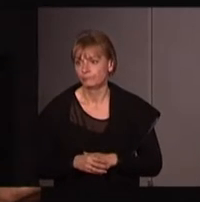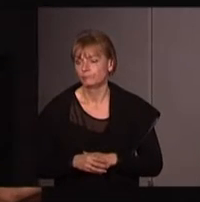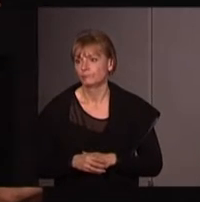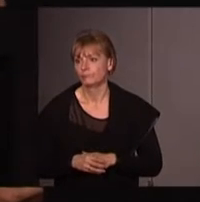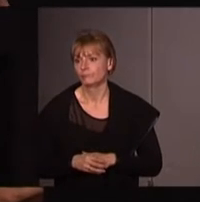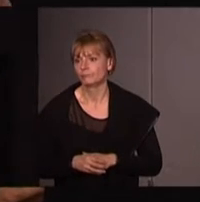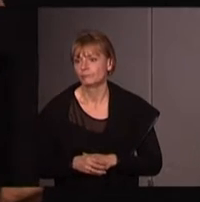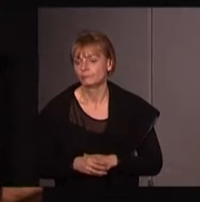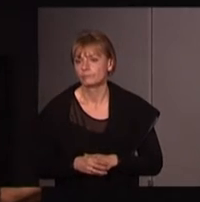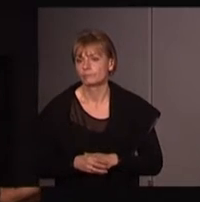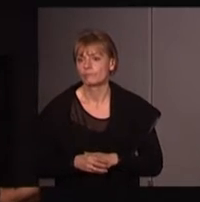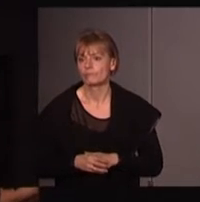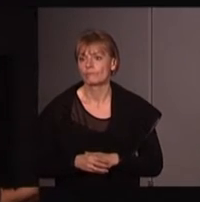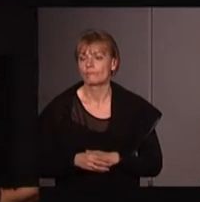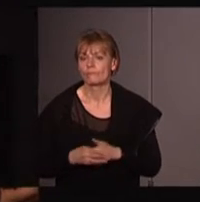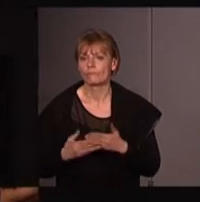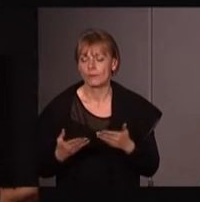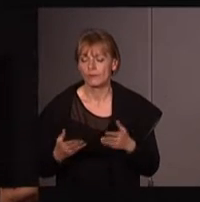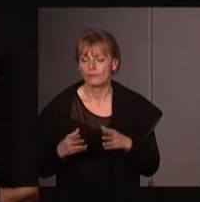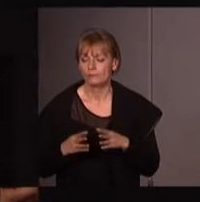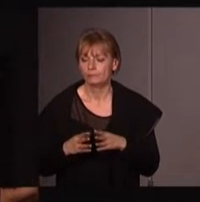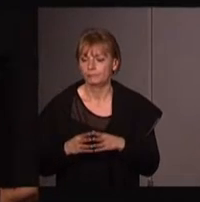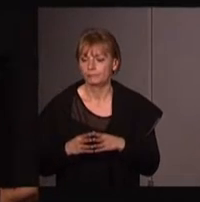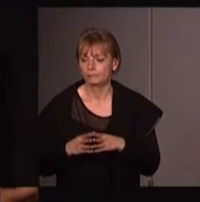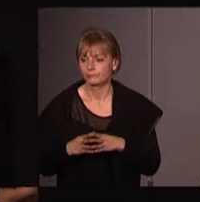Bon, dernier point quand même. Donc, lieu de...